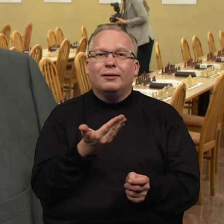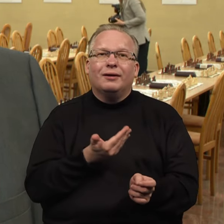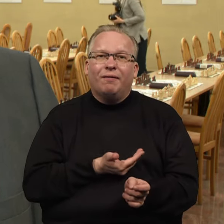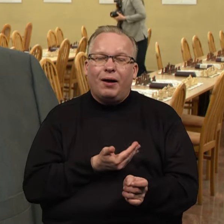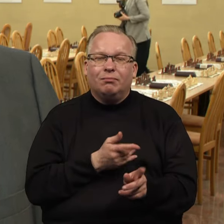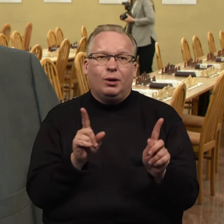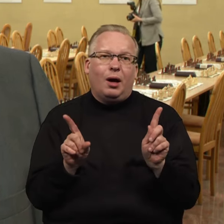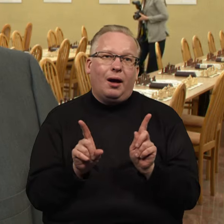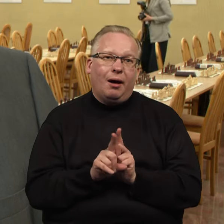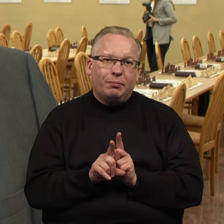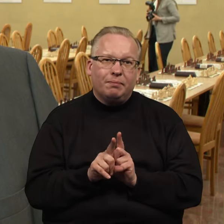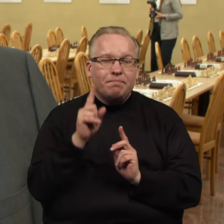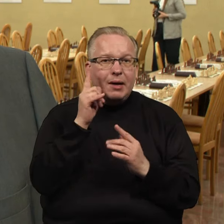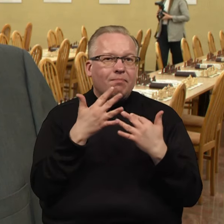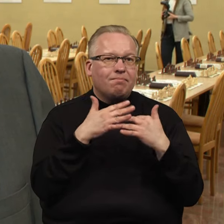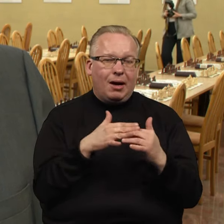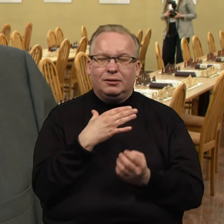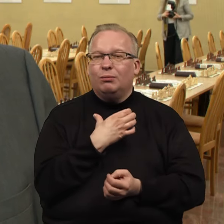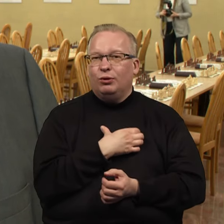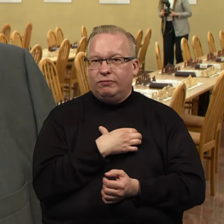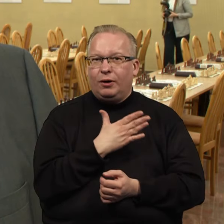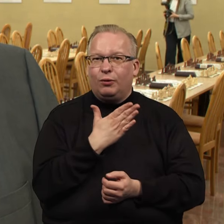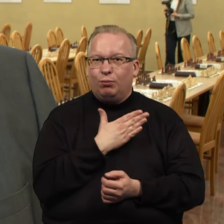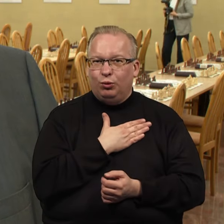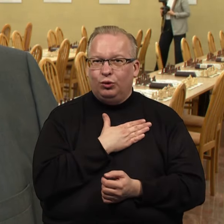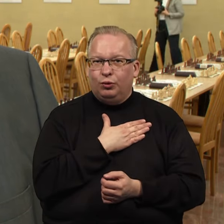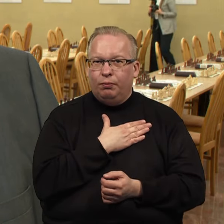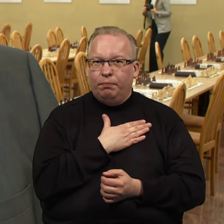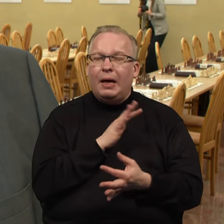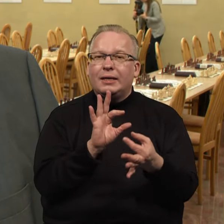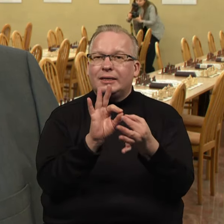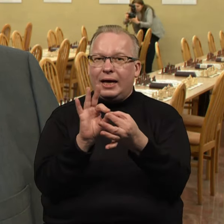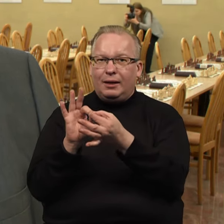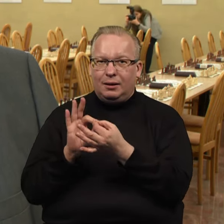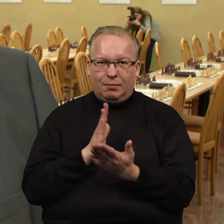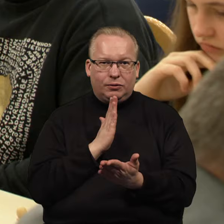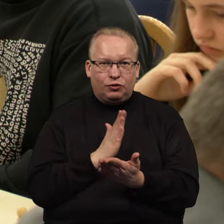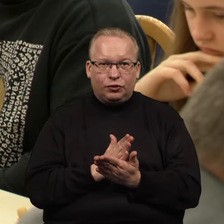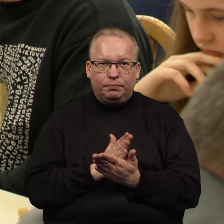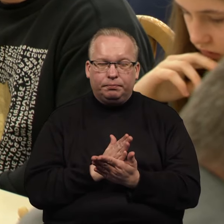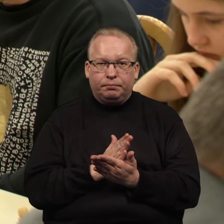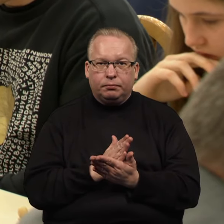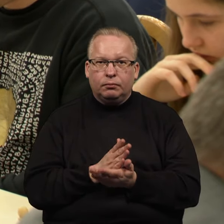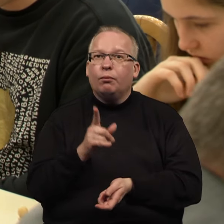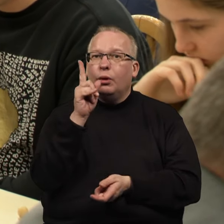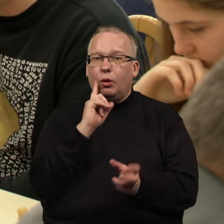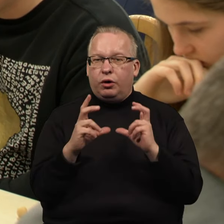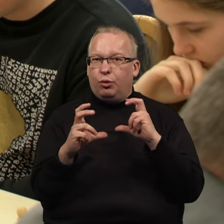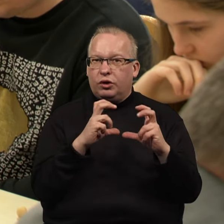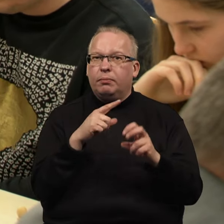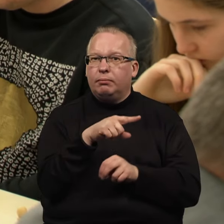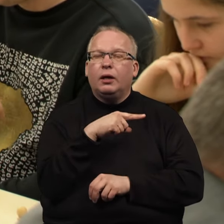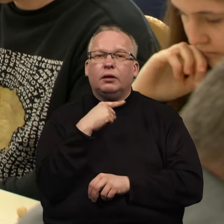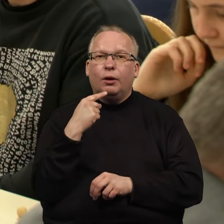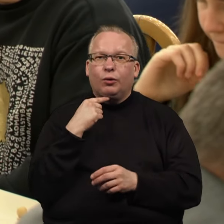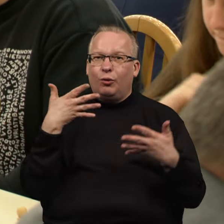atrodo, kad tai yra ir mąstymai labai svarbus ir mūsų santykiams, labai svarbus dalykas. Ir man atrodo, kad norėtųsi, šachmatai galbūt daugiau